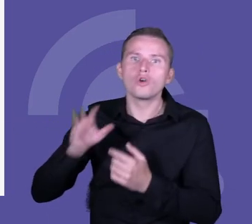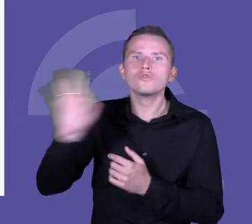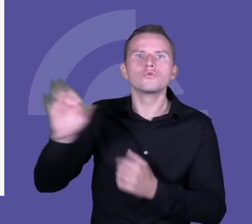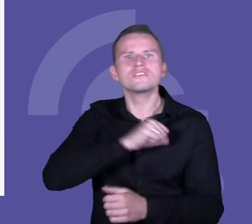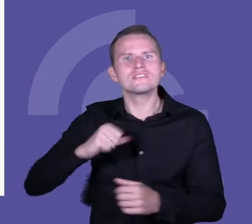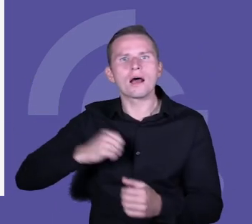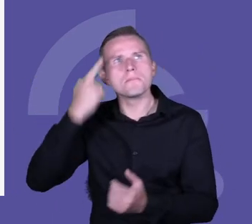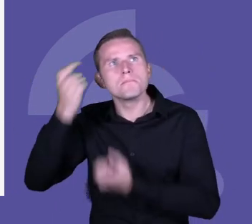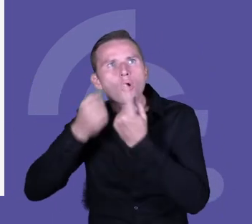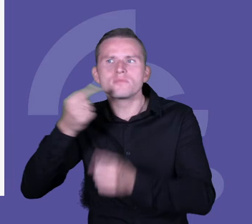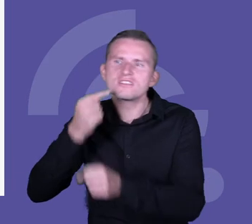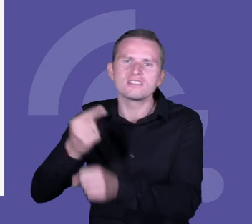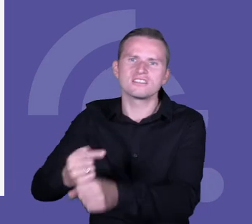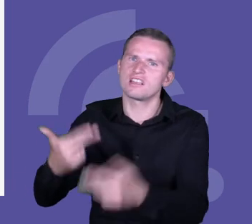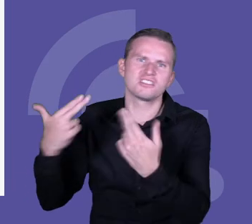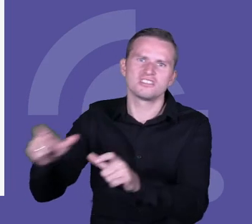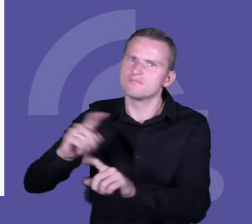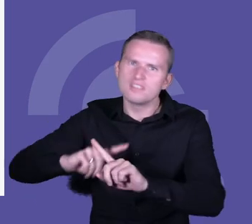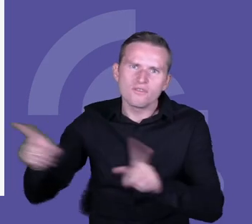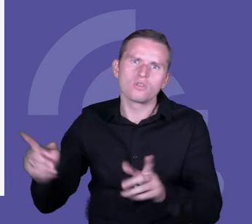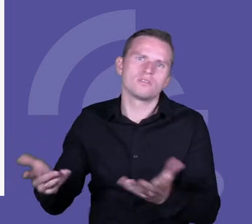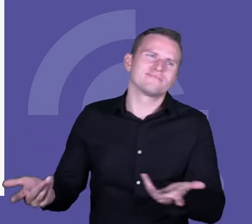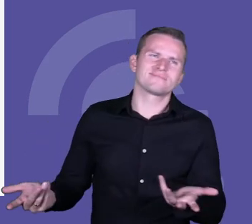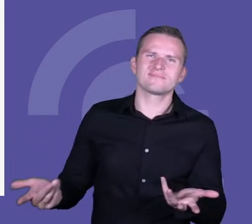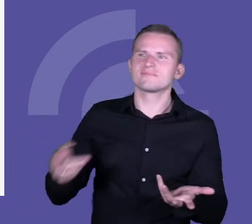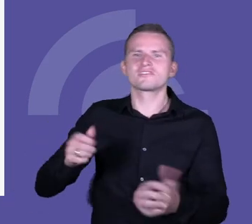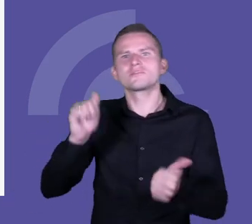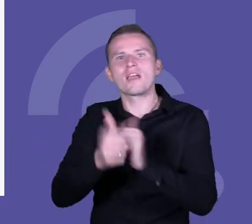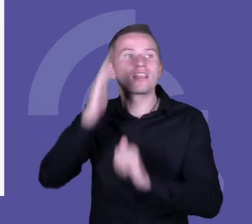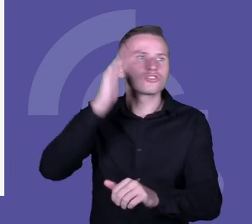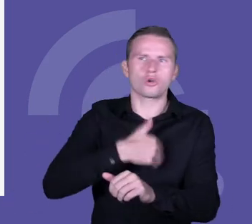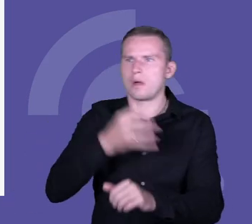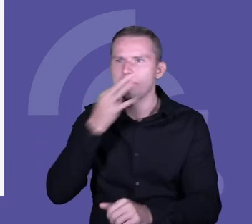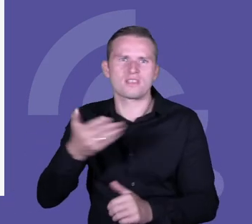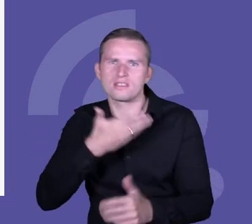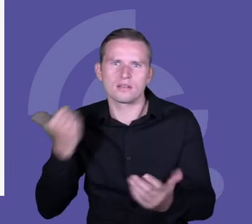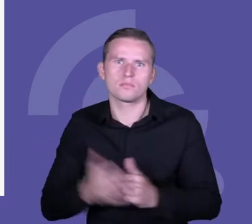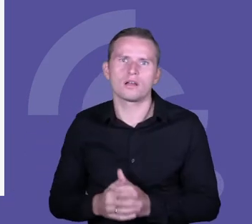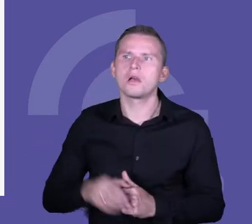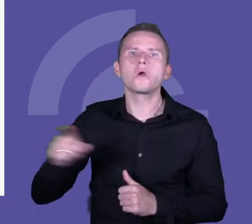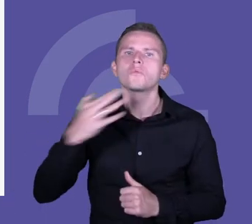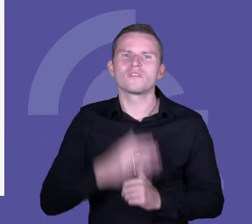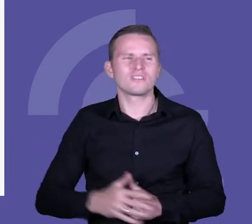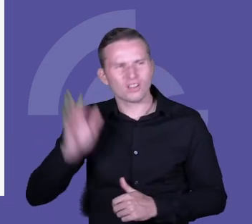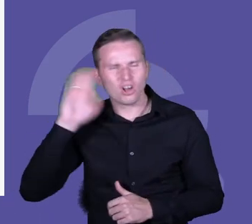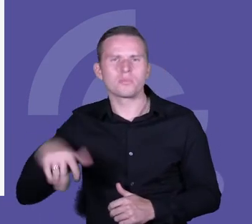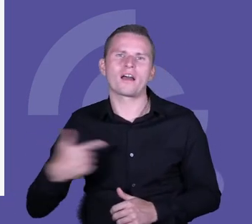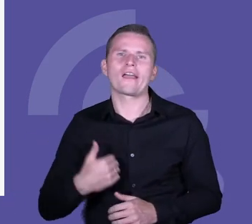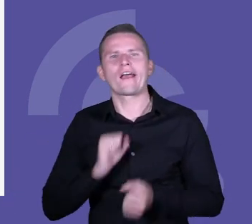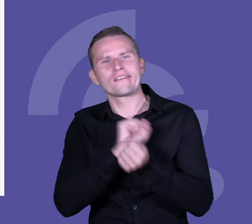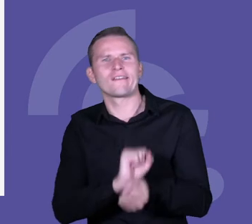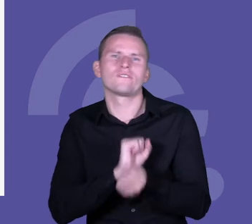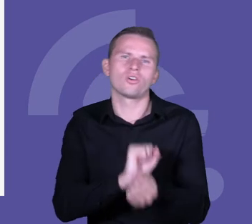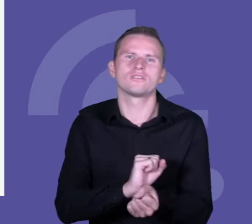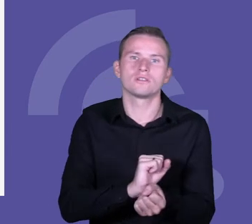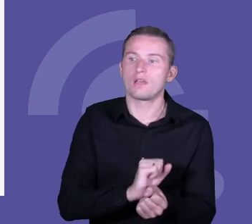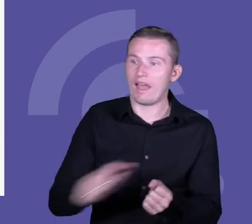i nikt go nie pyta o wprowadzenie zmian w szkole i on ma nagle pójść i powiedzieć, dobra, ja sam jestem niewolnikiem, ale Ciebie uczy niewolnym, nie?